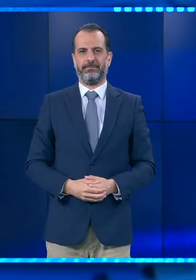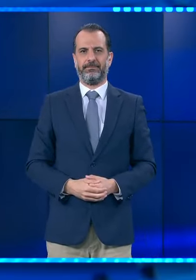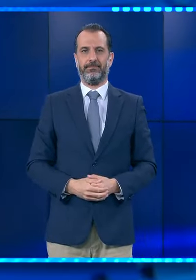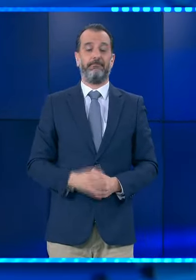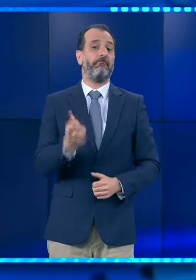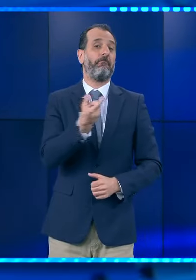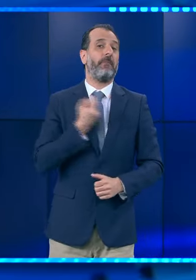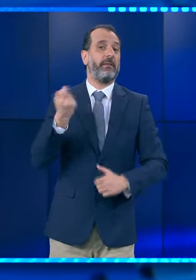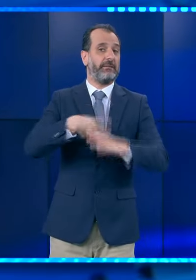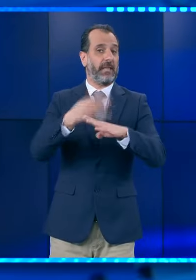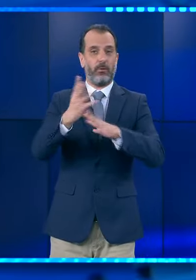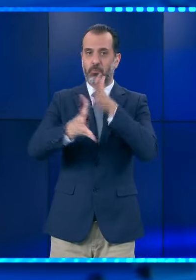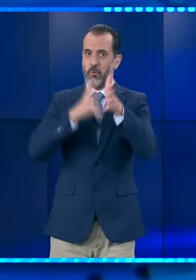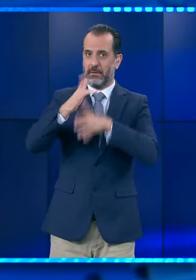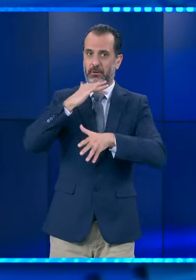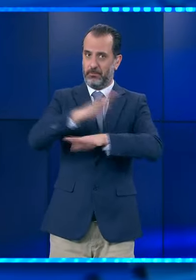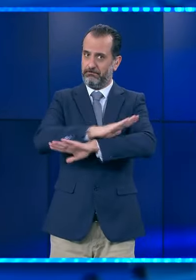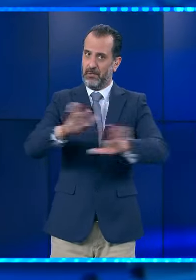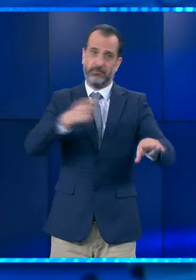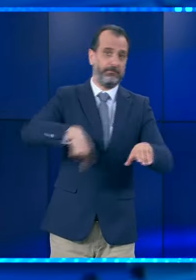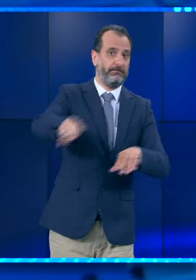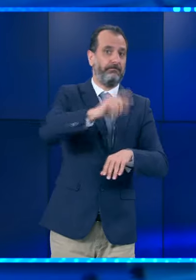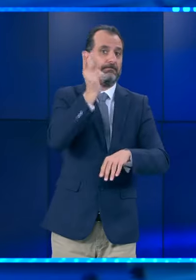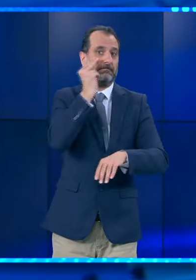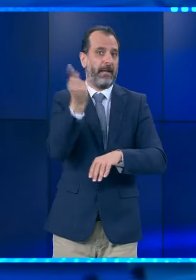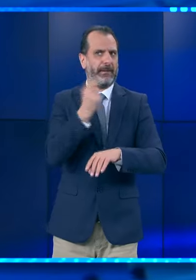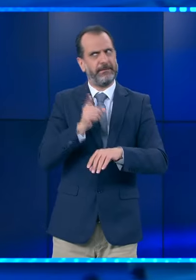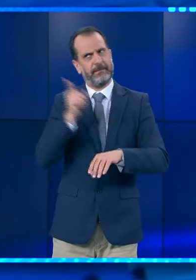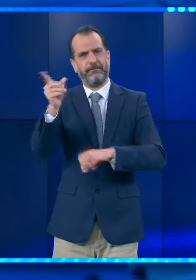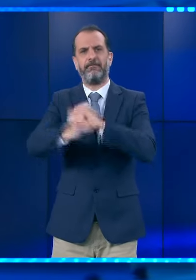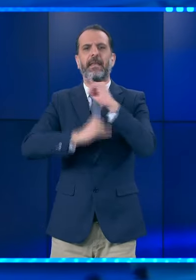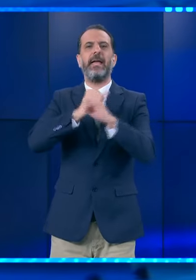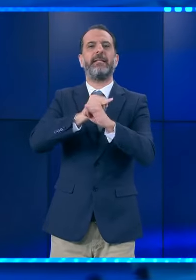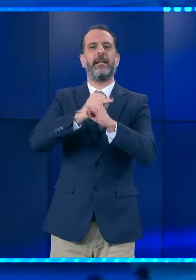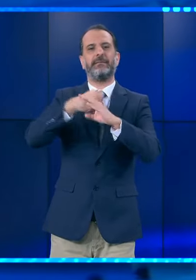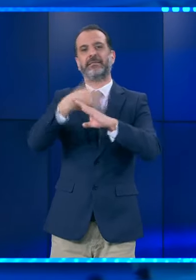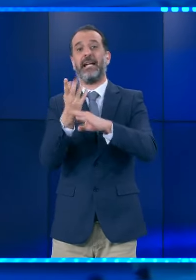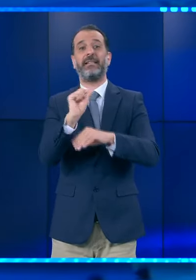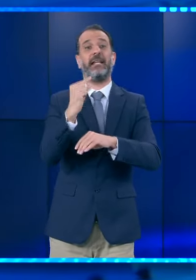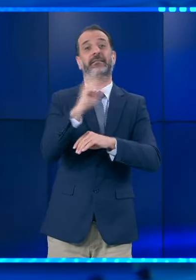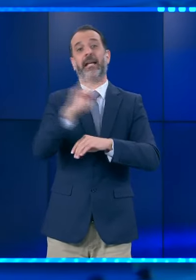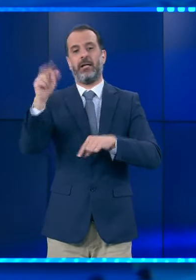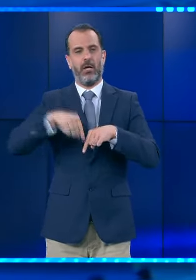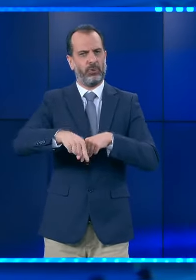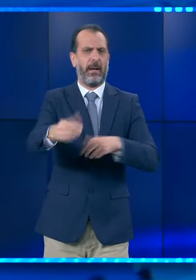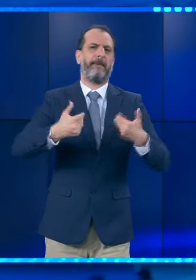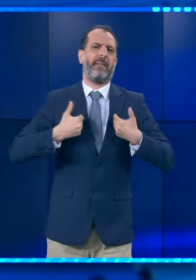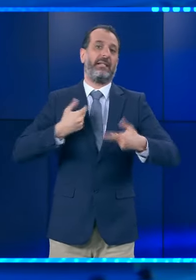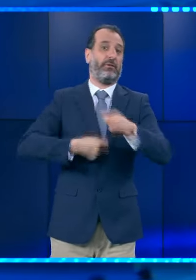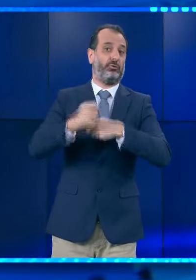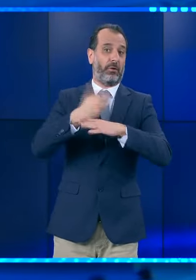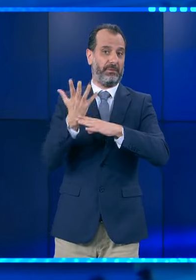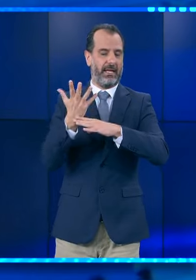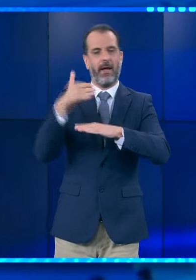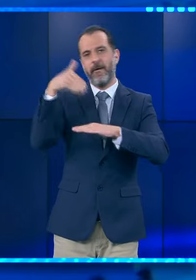Και εδώ ολοκληρώθηκε το Δελτή Ειδήσεων του Στάρ στην νηματική γλώσσα. Εσείς για συνεχή ενημέρωση μπορείτε να επισκεφθείτε το star.gr. Ακολουθεί το Shopping Star.